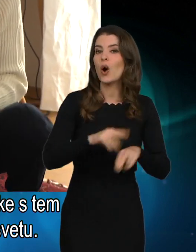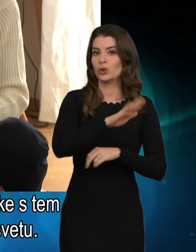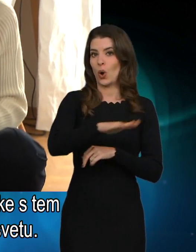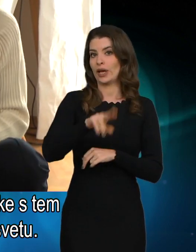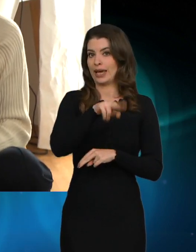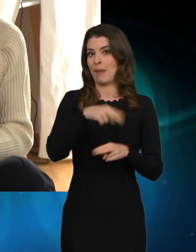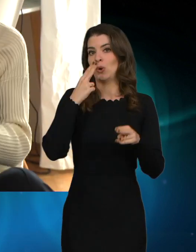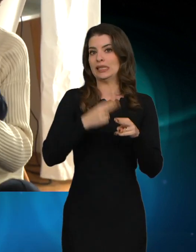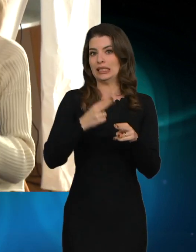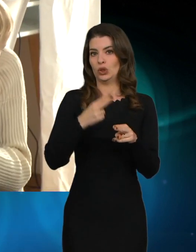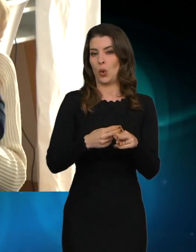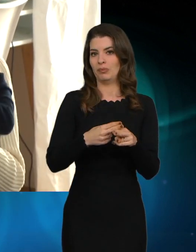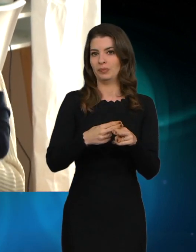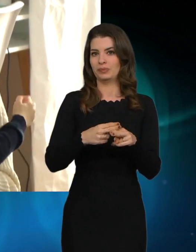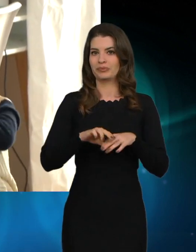po svetu.